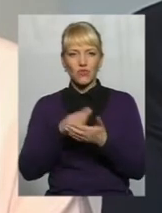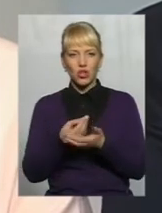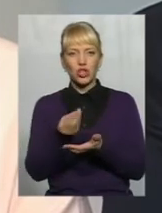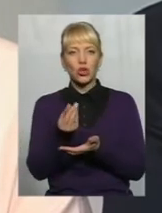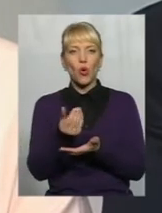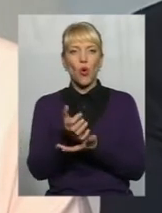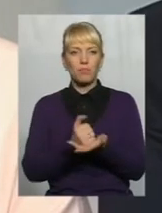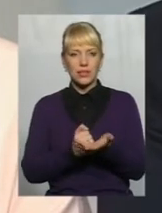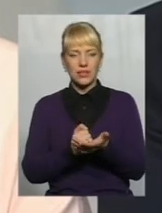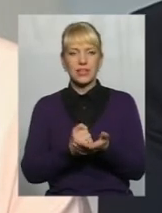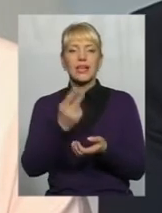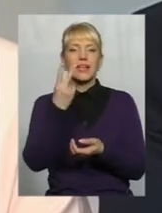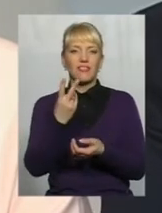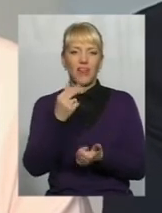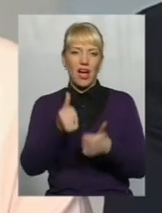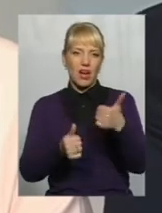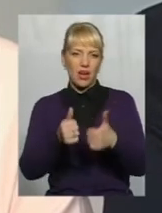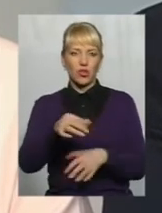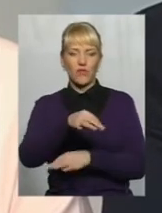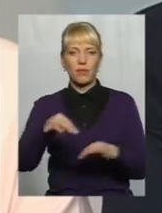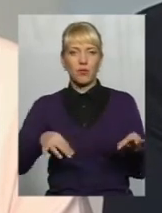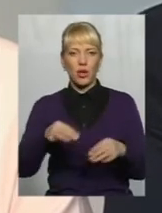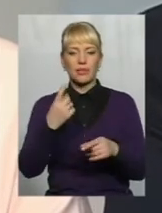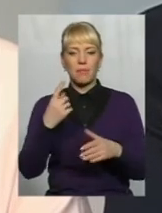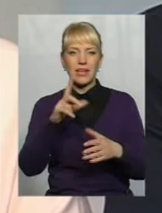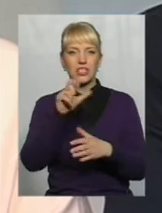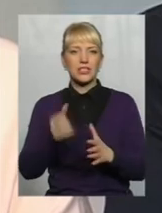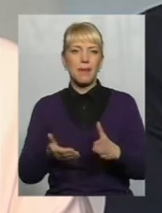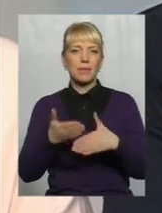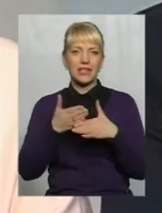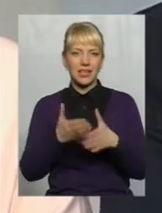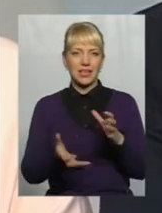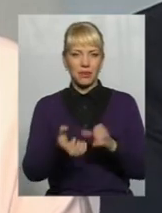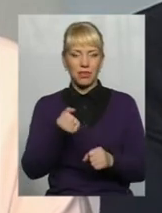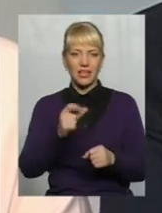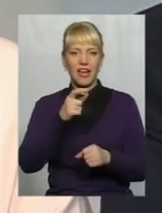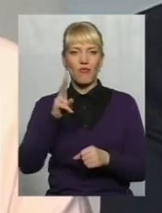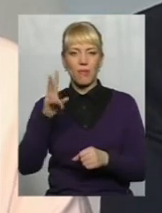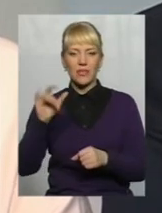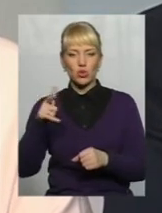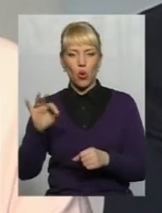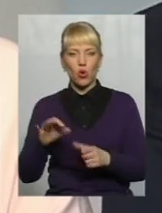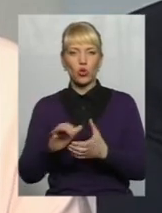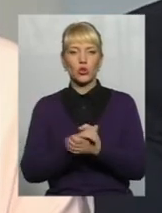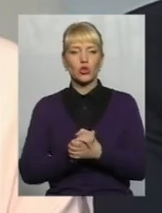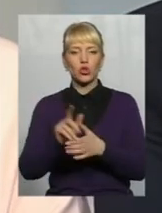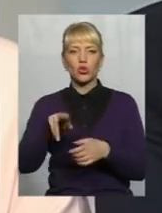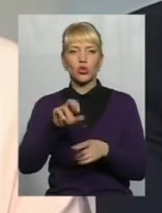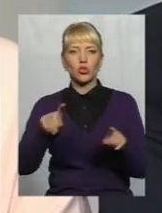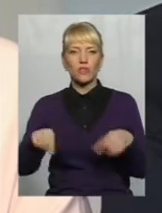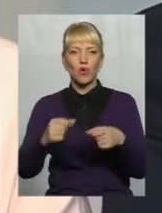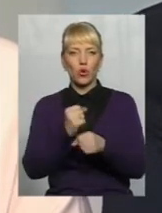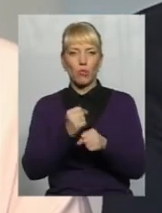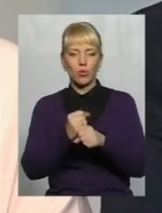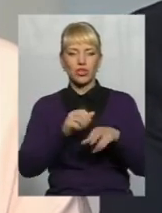грантових проєкти Перший, за підтримки Європейського Союзу щодо створення робочих місць, завдяки якому вони планують